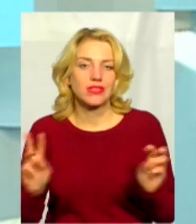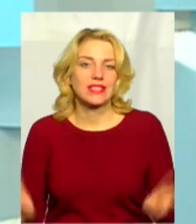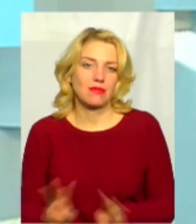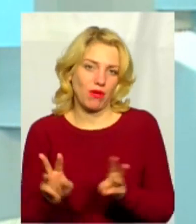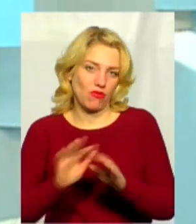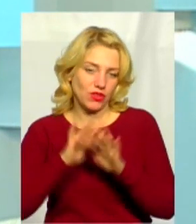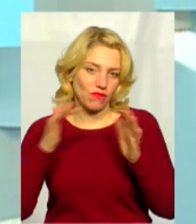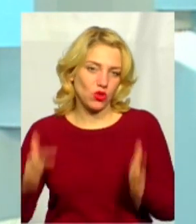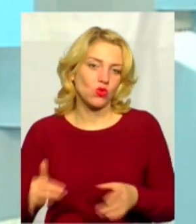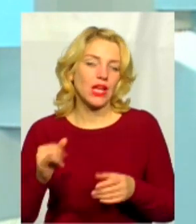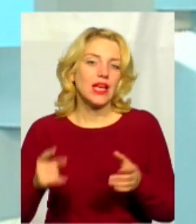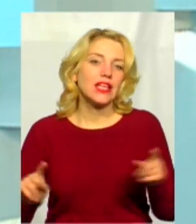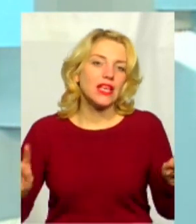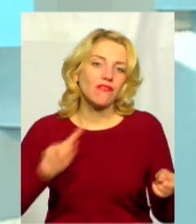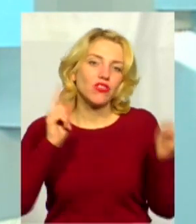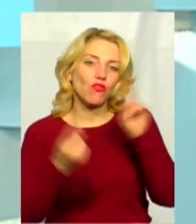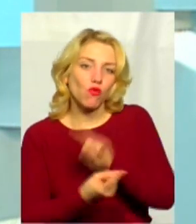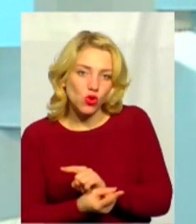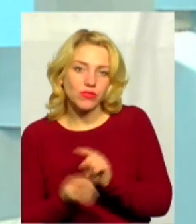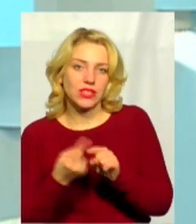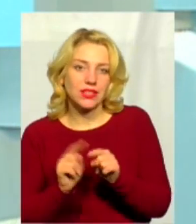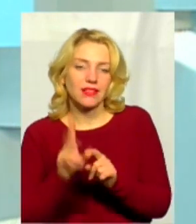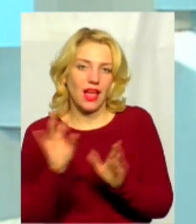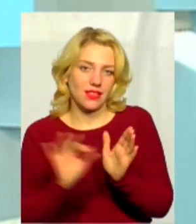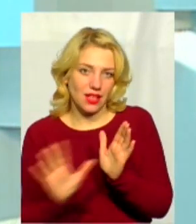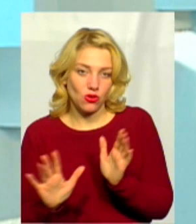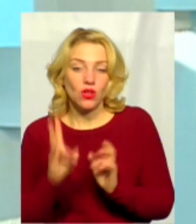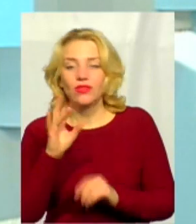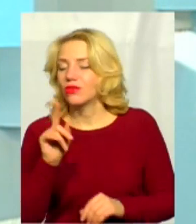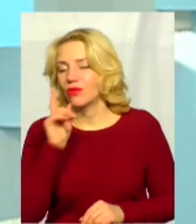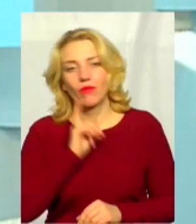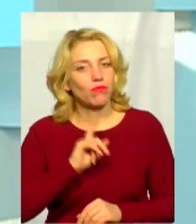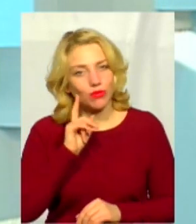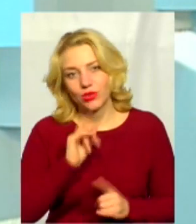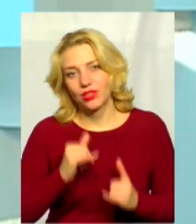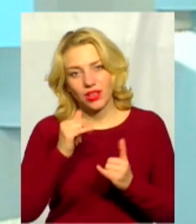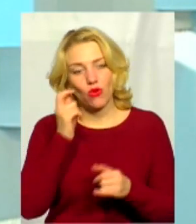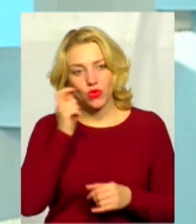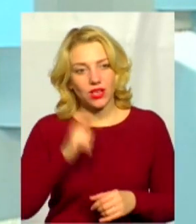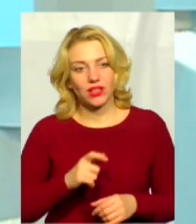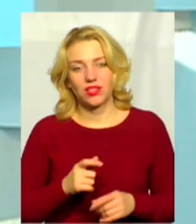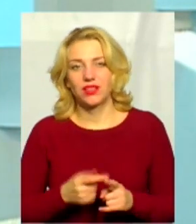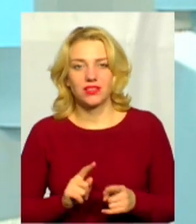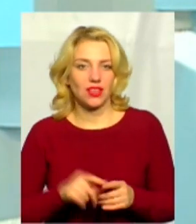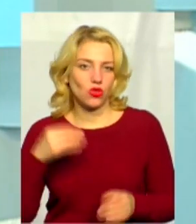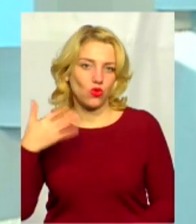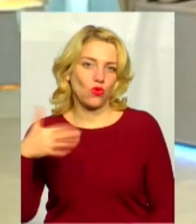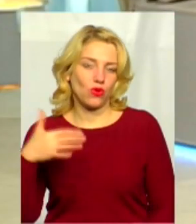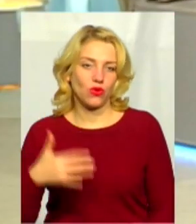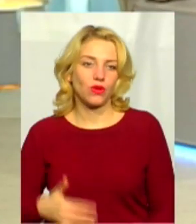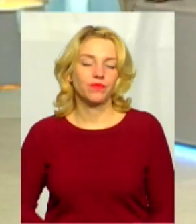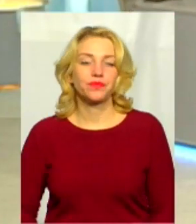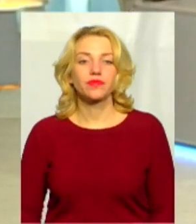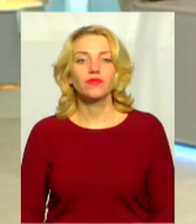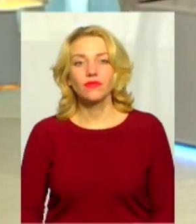електроенергію з них, утворювати теплову енергію з них. Але поки що для України, не лише для Хмельницького, це надзвичайно дорого. Дякую